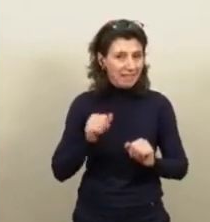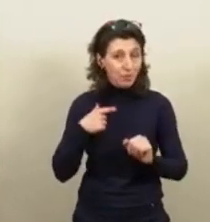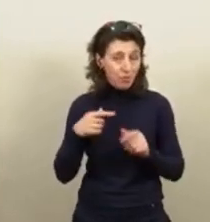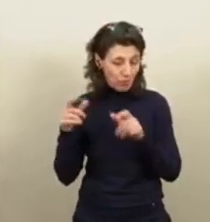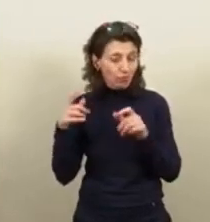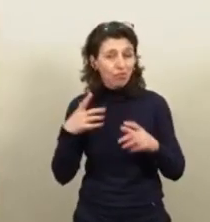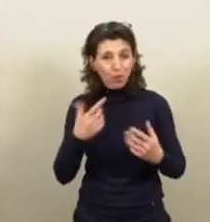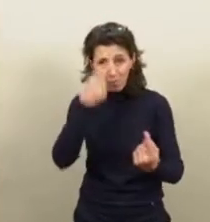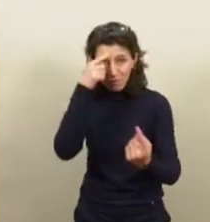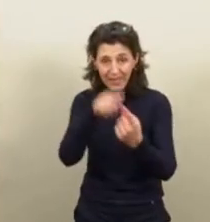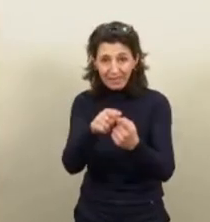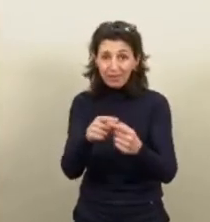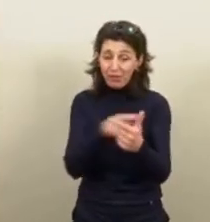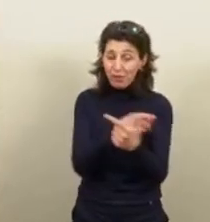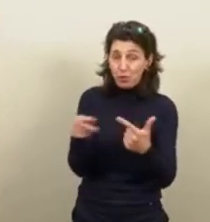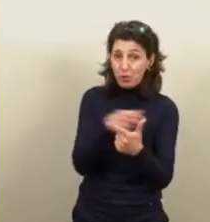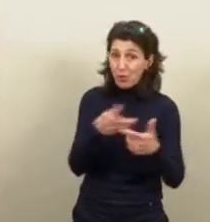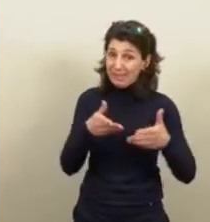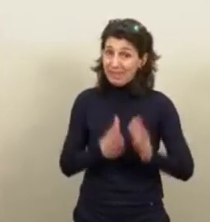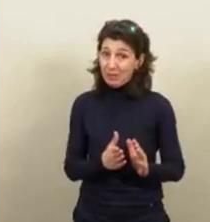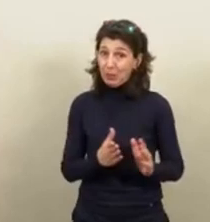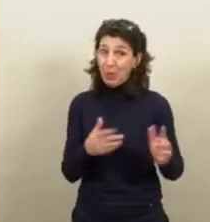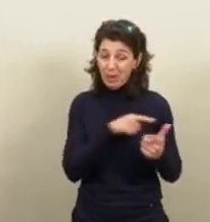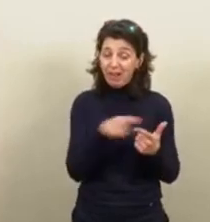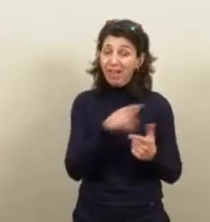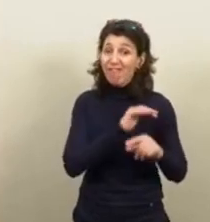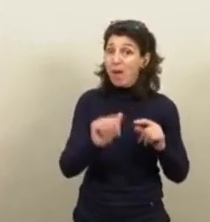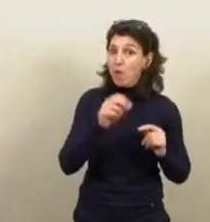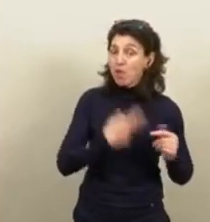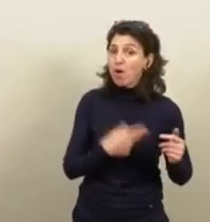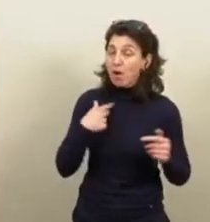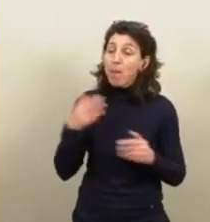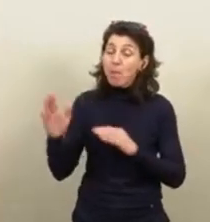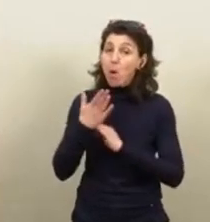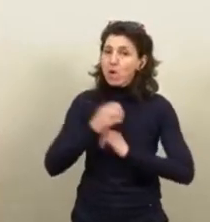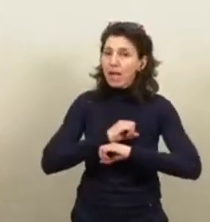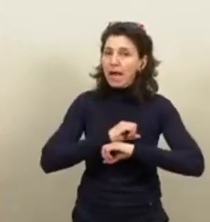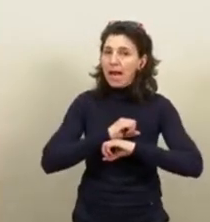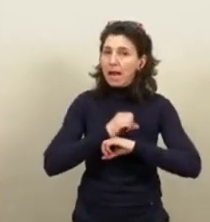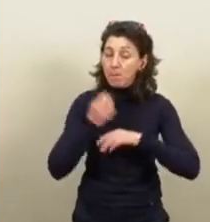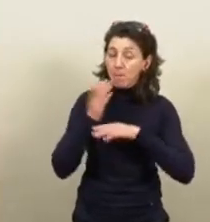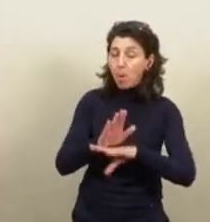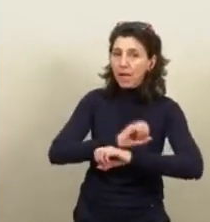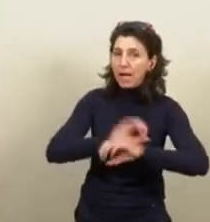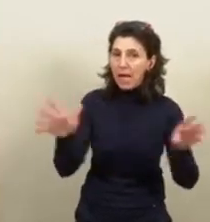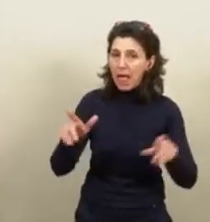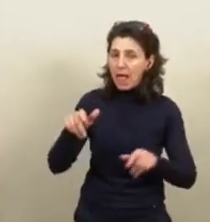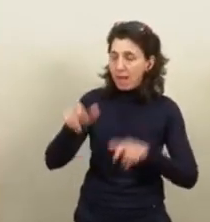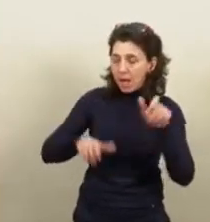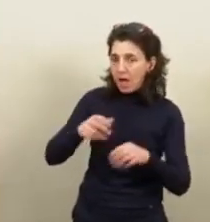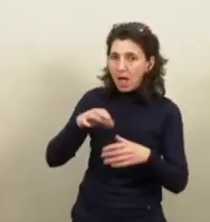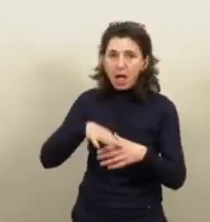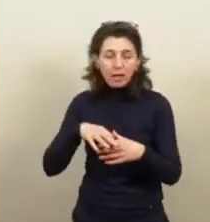pris, car ça leur donnera le meilleur indicateur pour savoir quel est le degré de mobilisation de ces élus et de ces collectivités. parti.